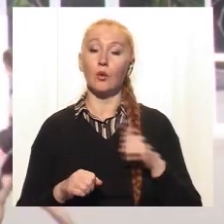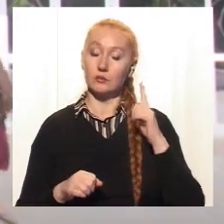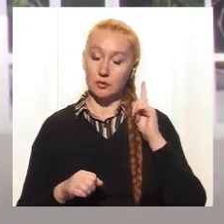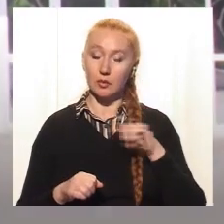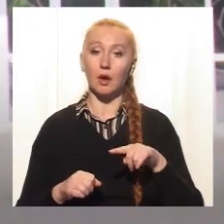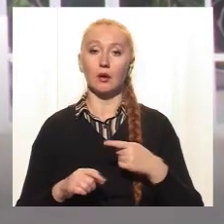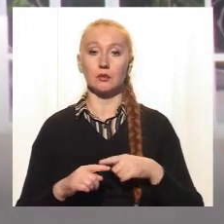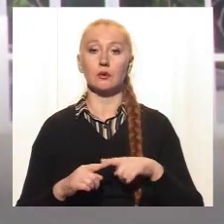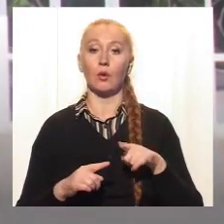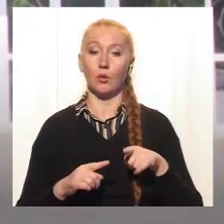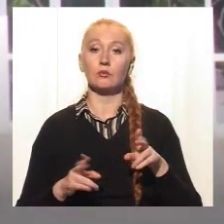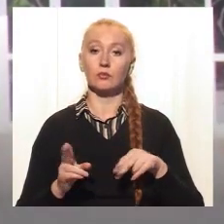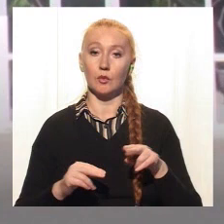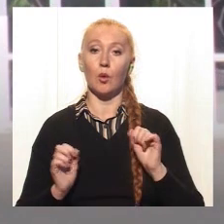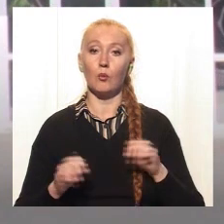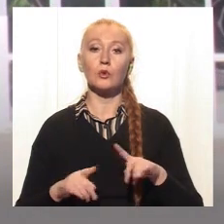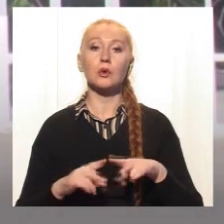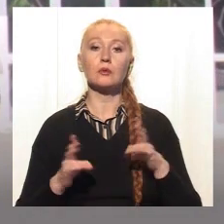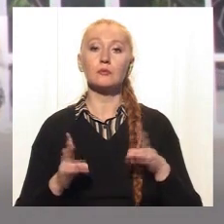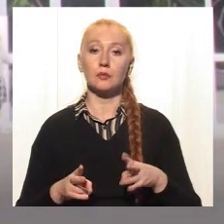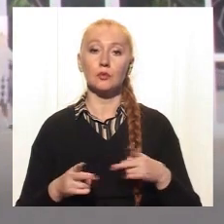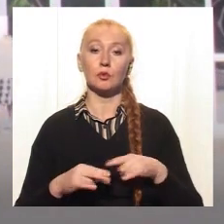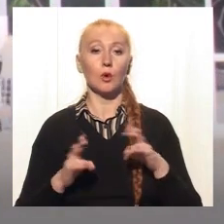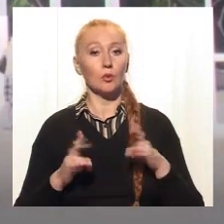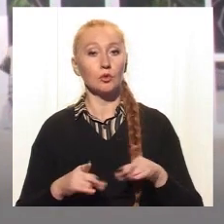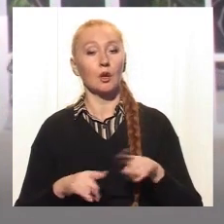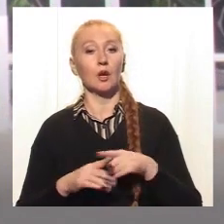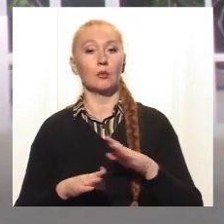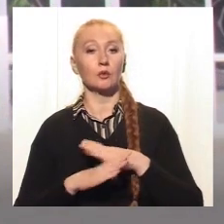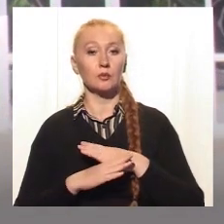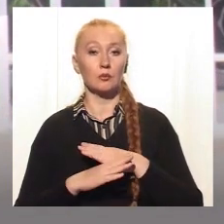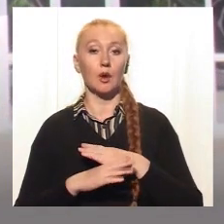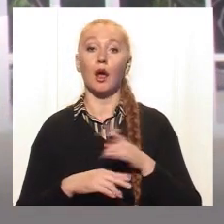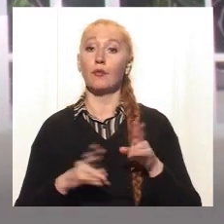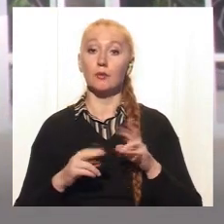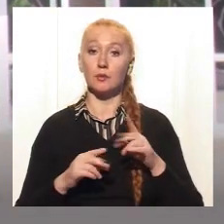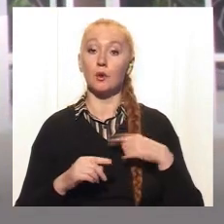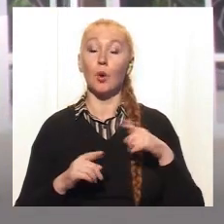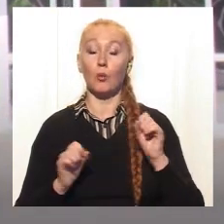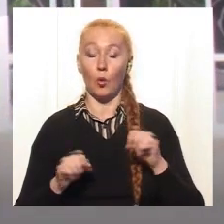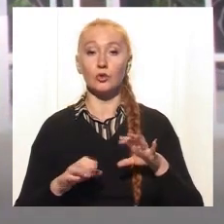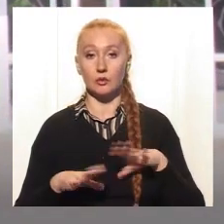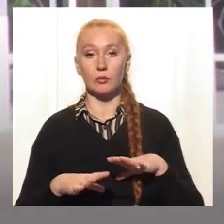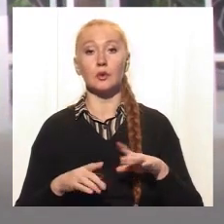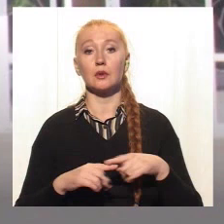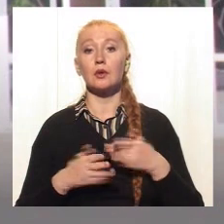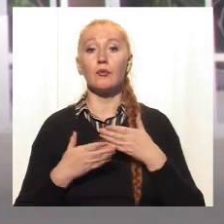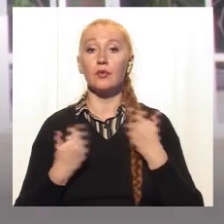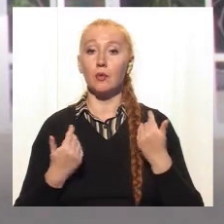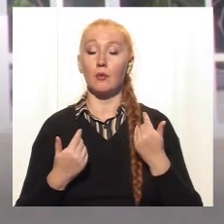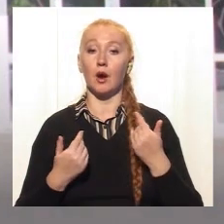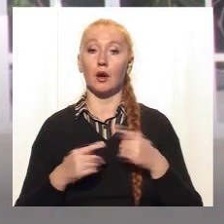усвідомлює це, він передбачає можливі наслідки в вигляді ушкодження або смерті, не передбачає, але свідомо їх допускає, що немає